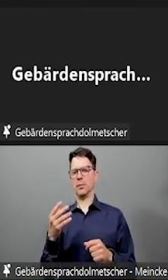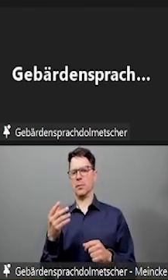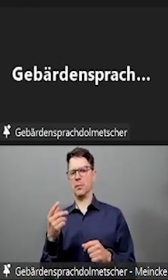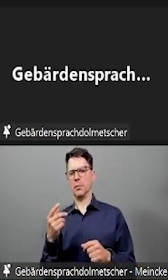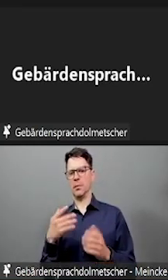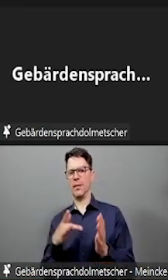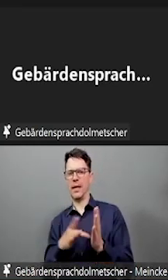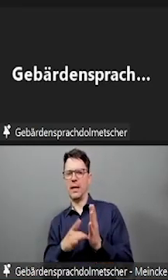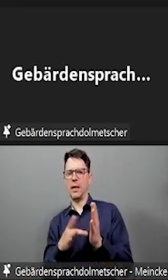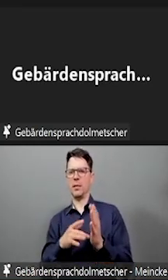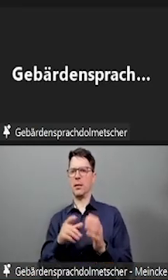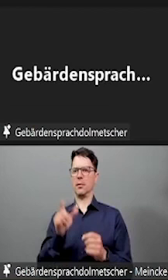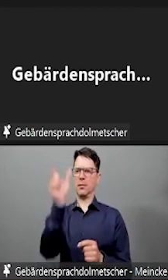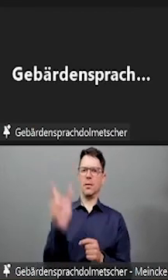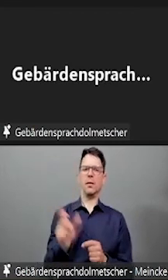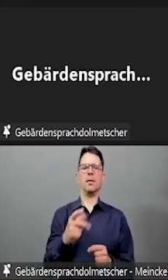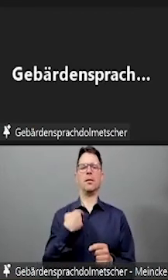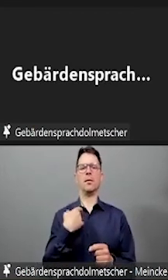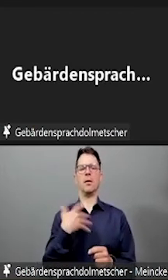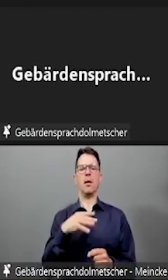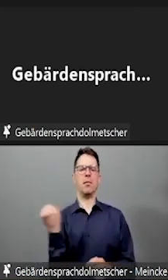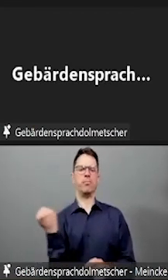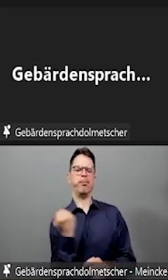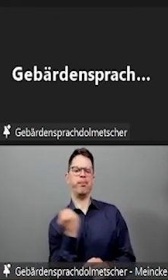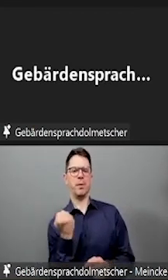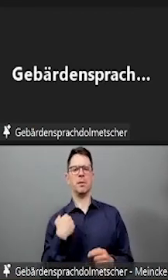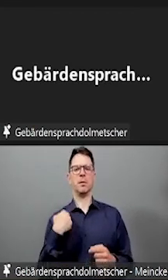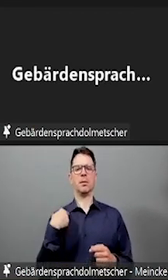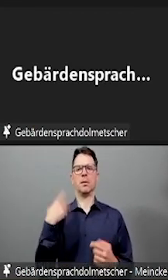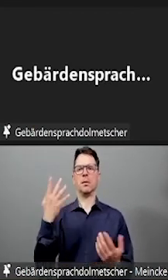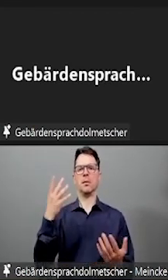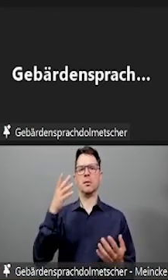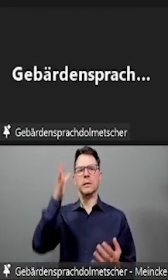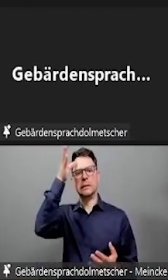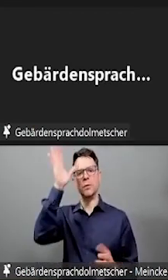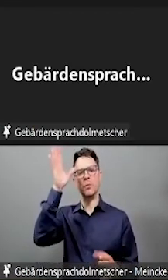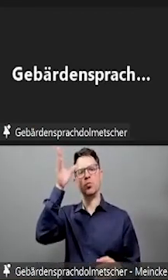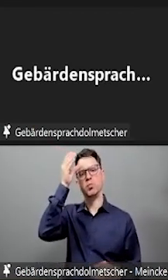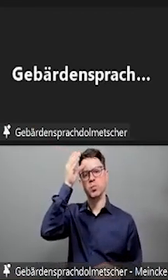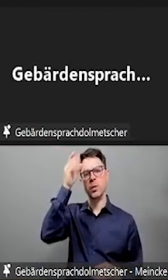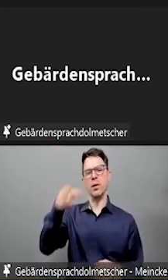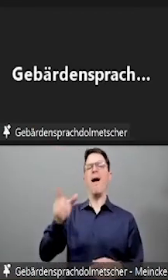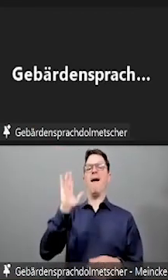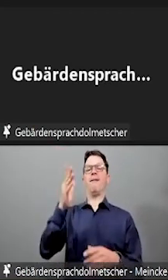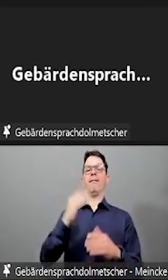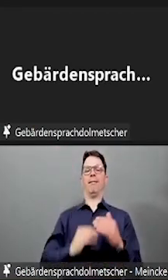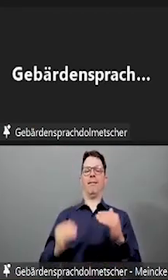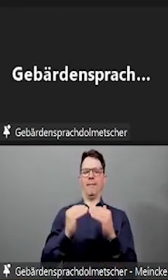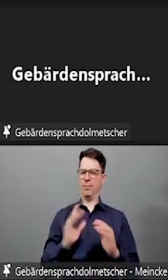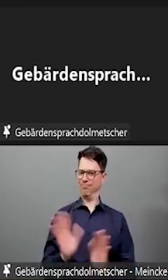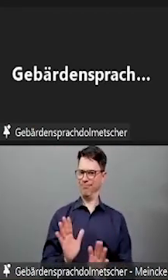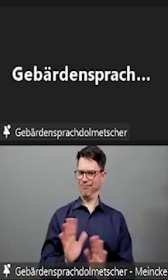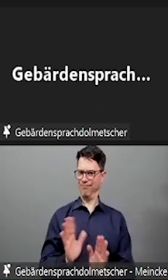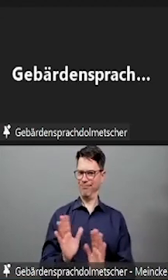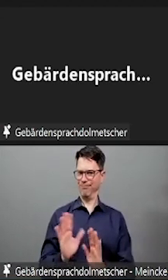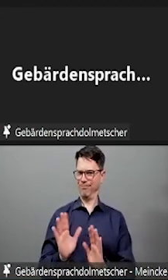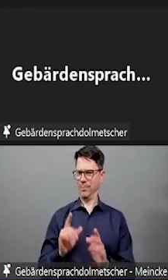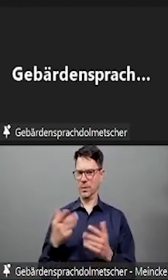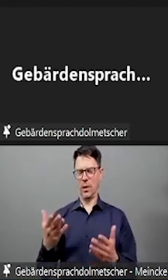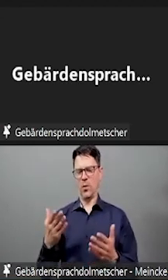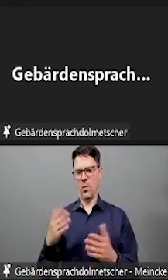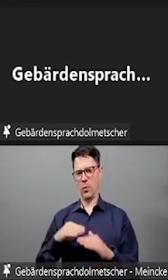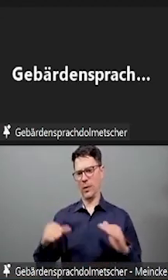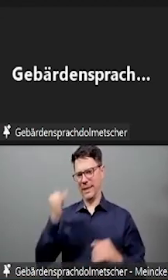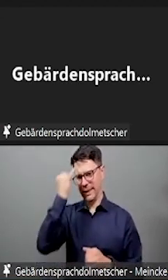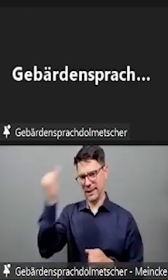Aufgabenlösungen betreffen, nicht ausgeglichen werden dürfen. Und das gilt zum Beispiel bereits